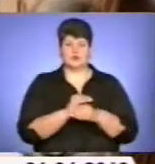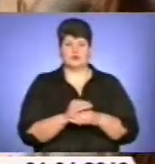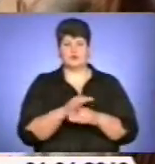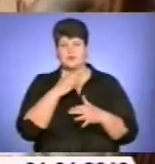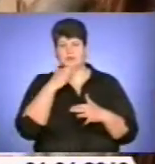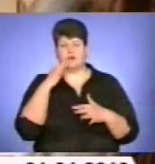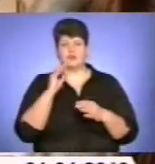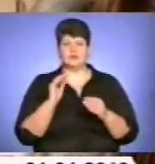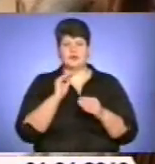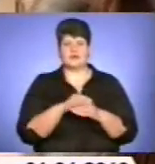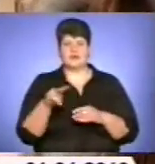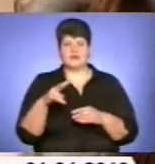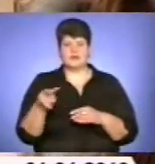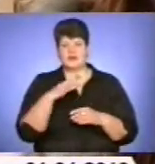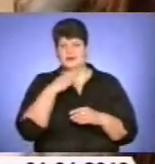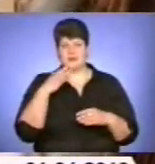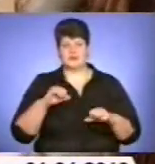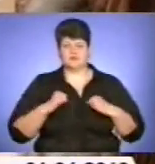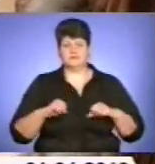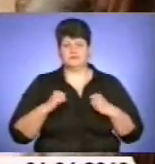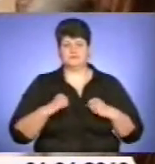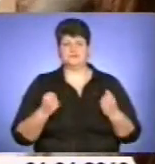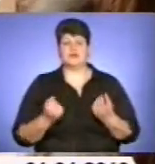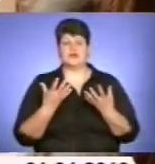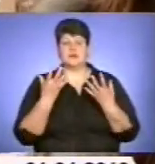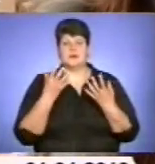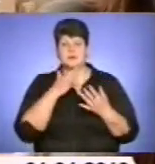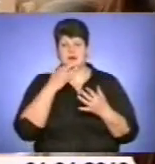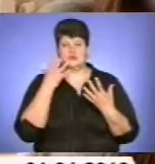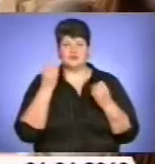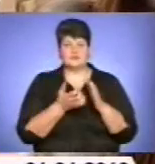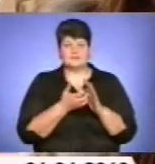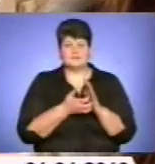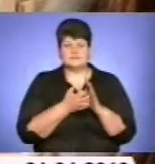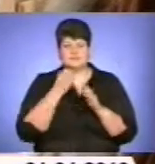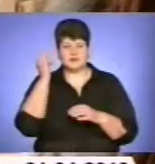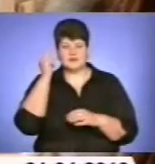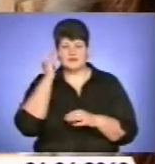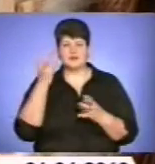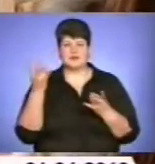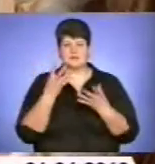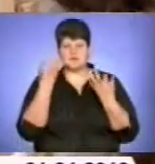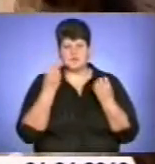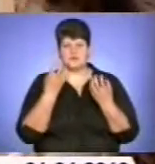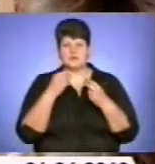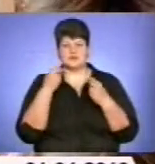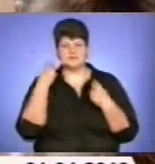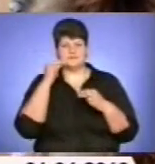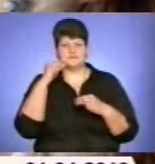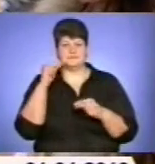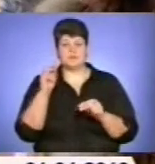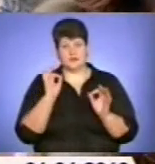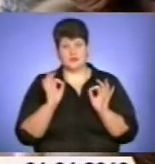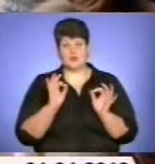літератури, багато-багато засиль. Багато ще не вивчено, потрібно ще досконалюватись. Але